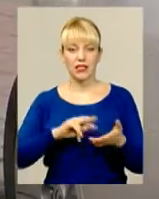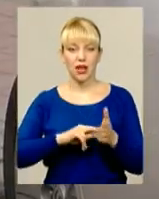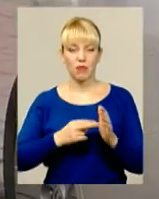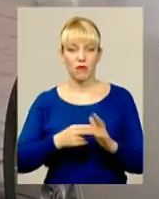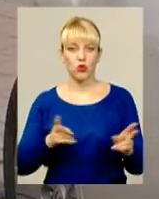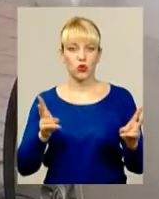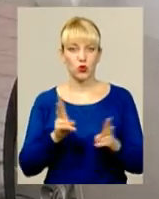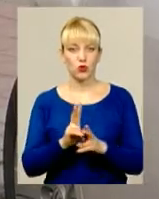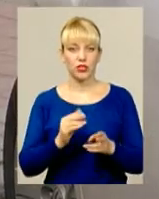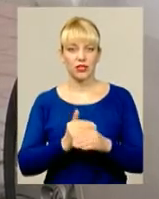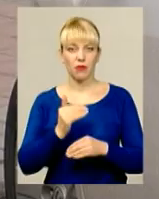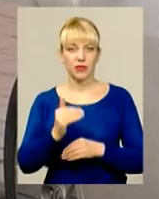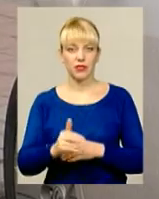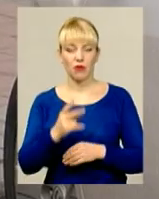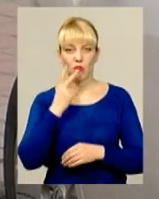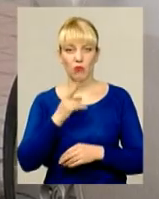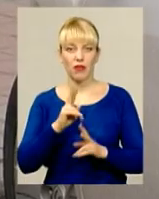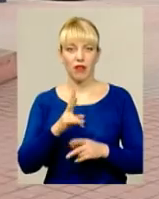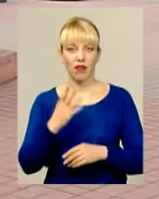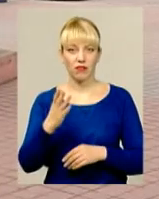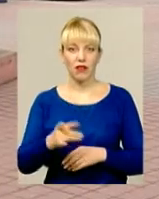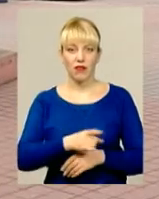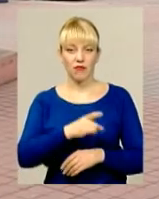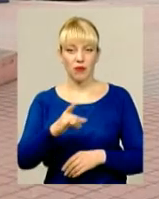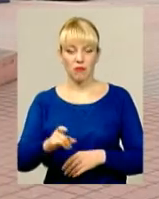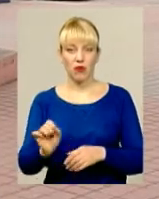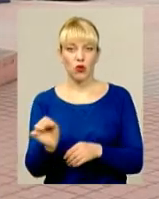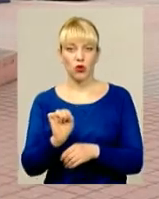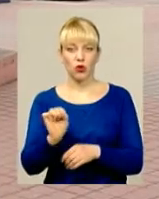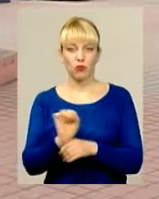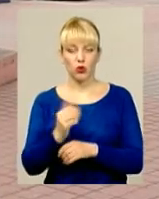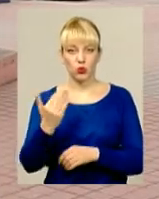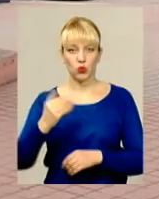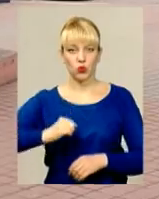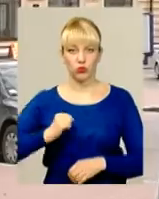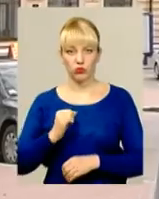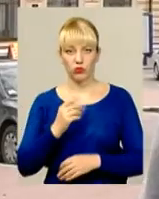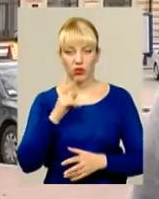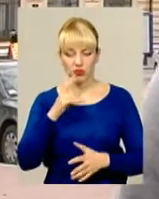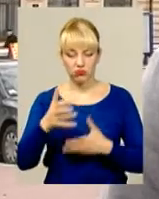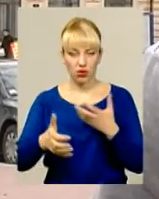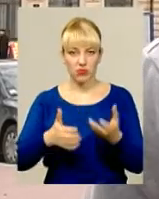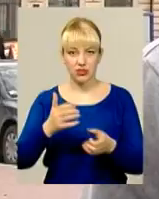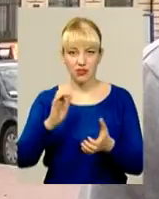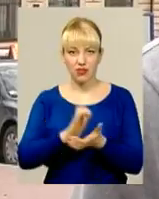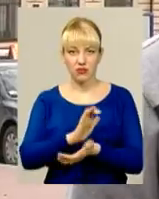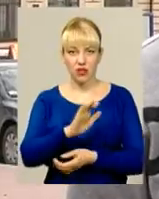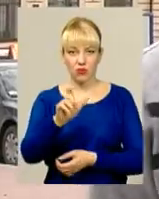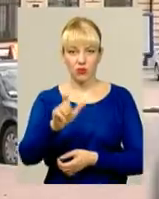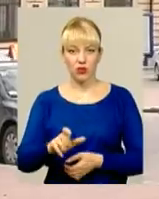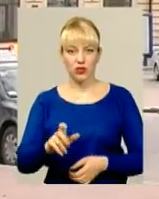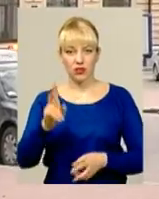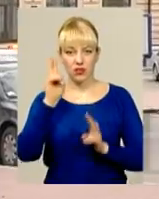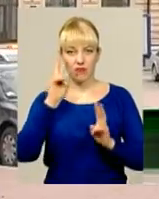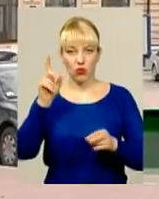запізнився. Натомість побачив, як у припаркованій іномарці друга коперсається незнайомець. Невідомий вийшов з